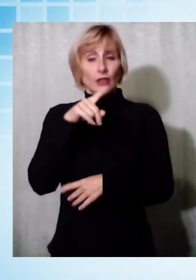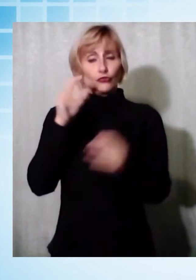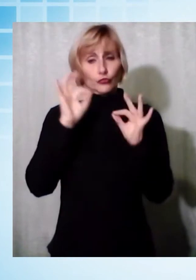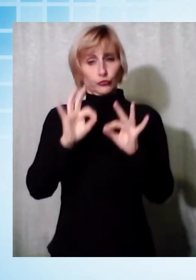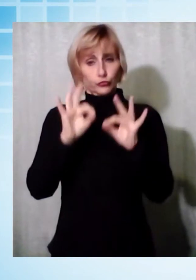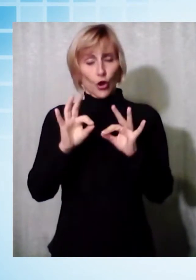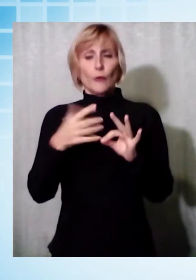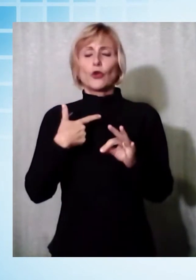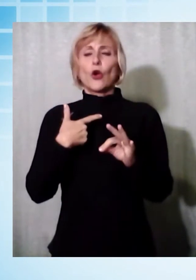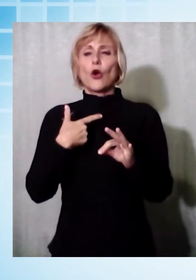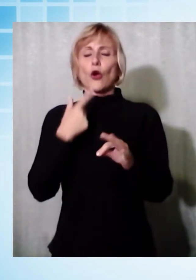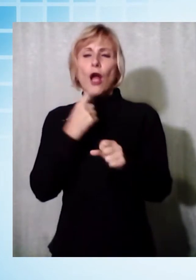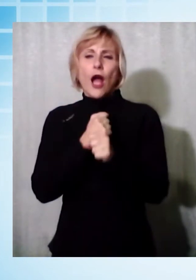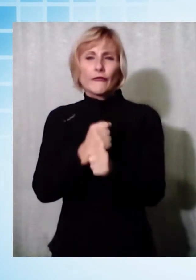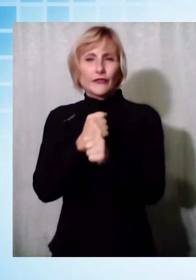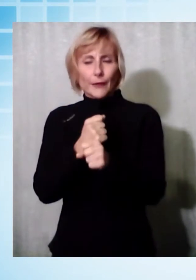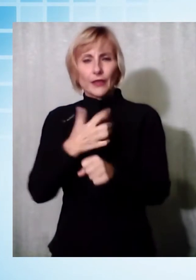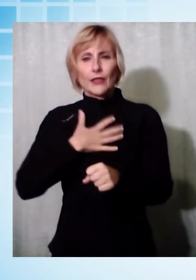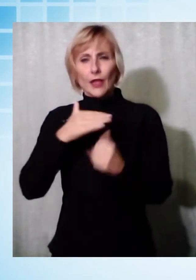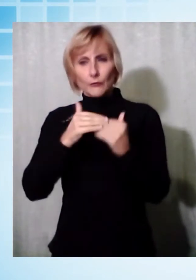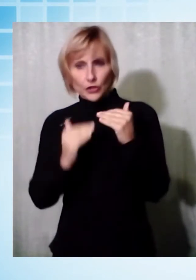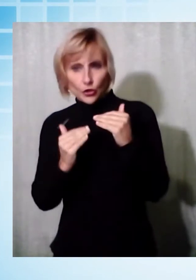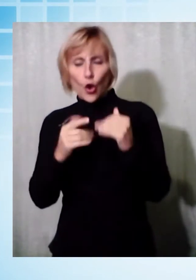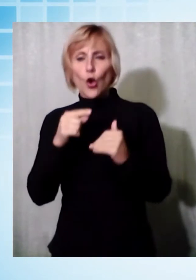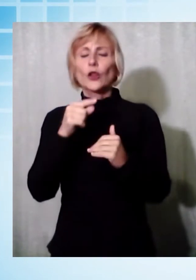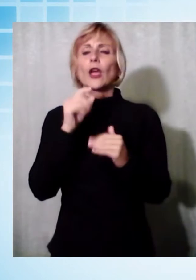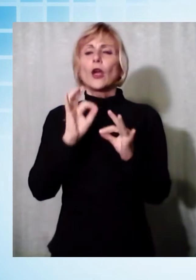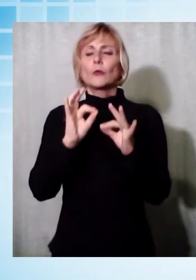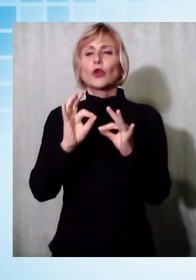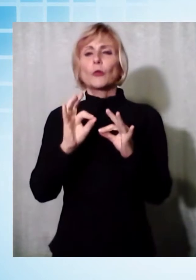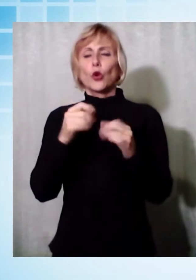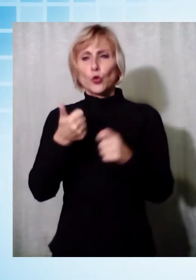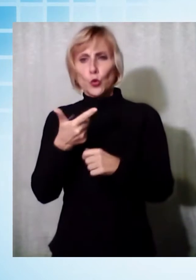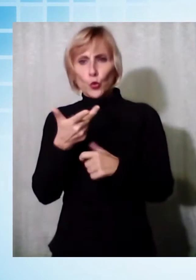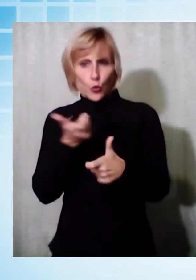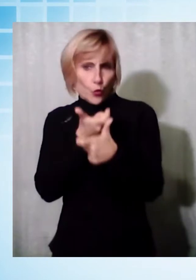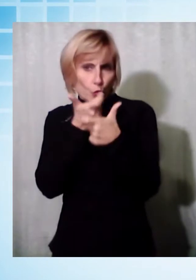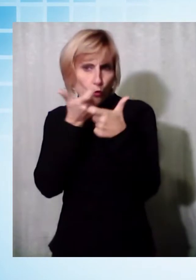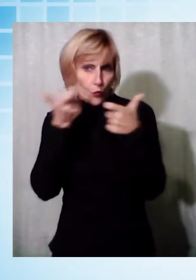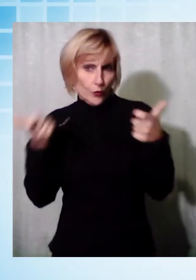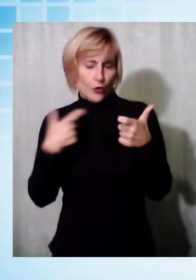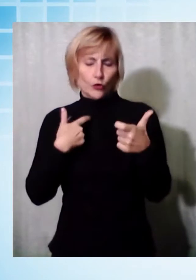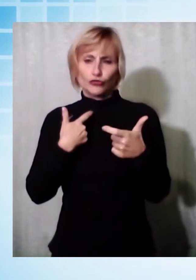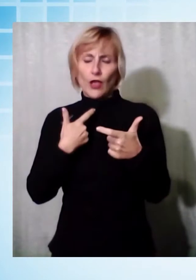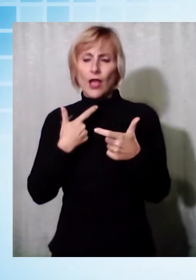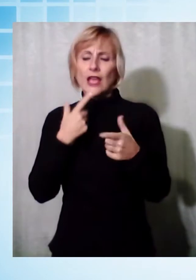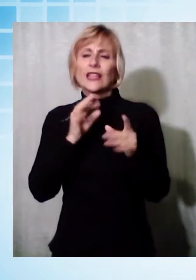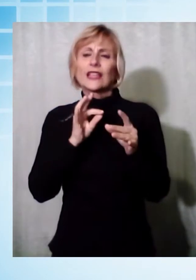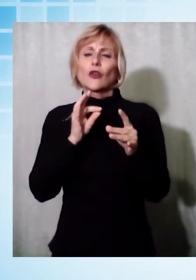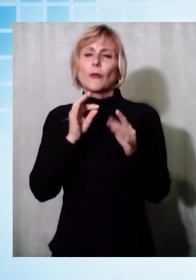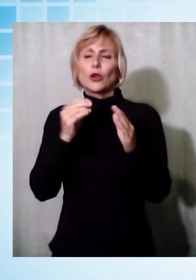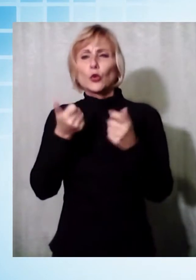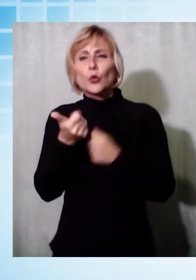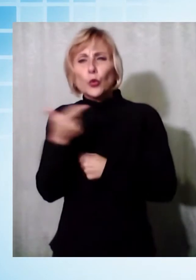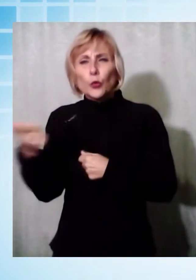affidamenti anche di minori, in numero superiore alle reali possibilità, violando di conseguenza agli standard minimi richiesti, cibo di scarsa